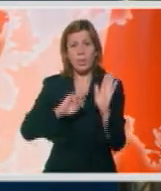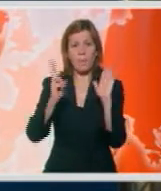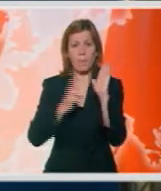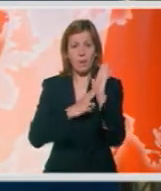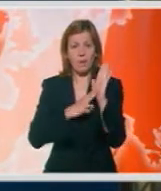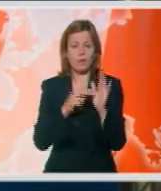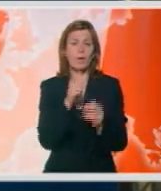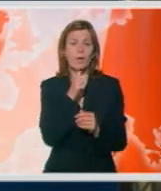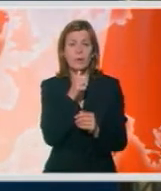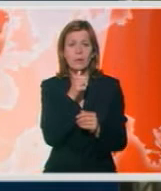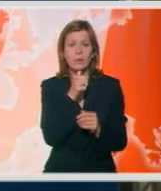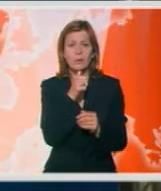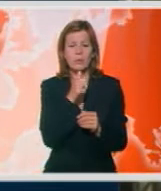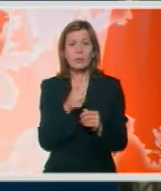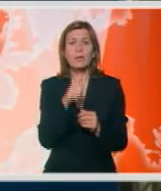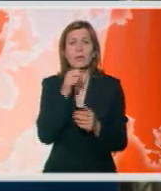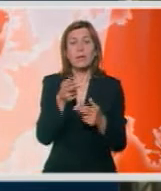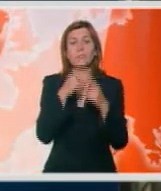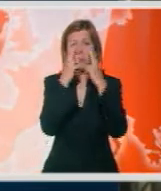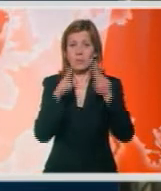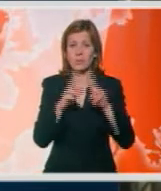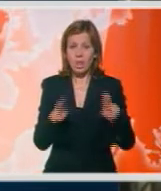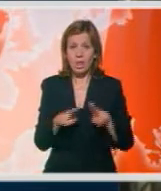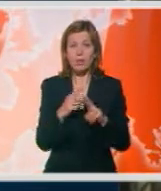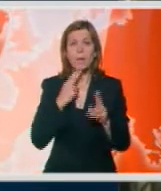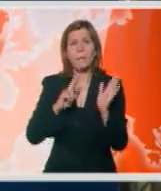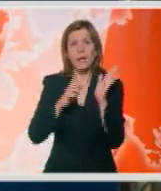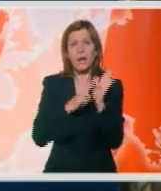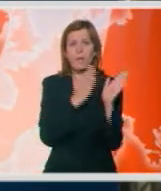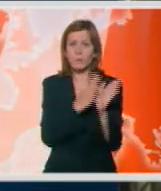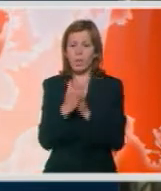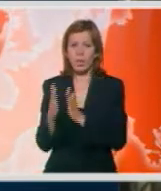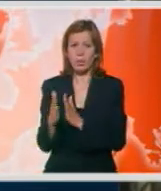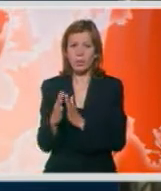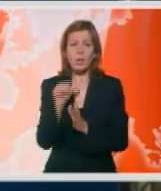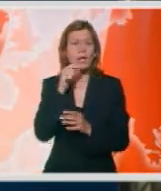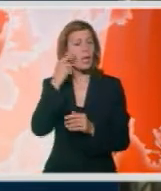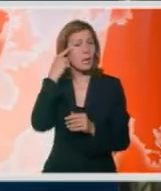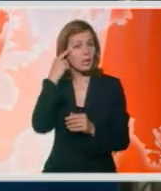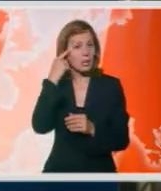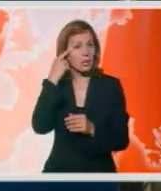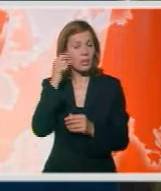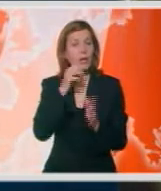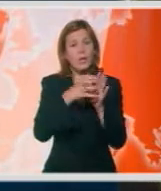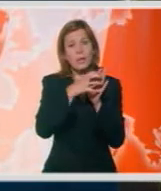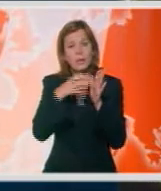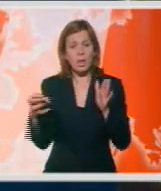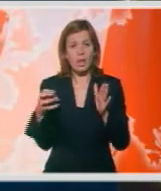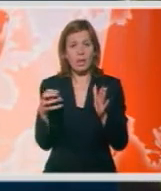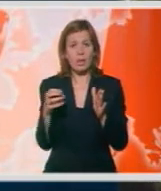i međunarodnog pravnog poredka. I Kina i dalje